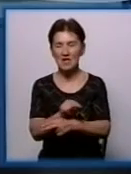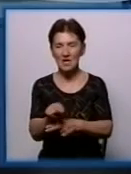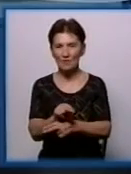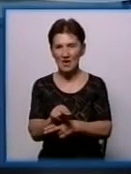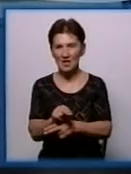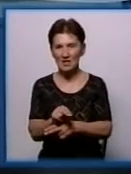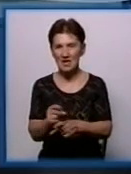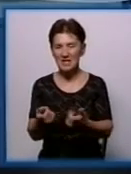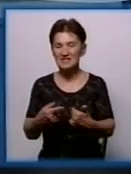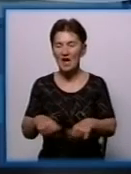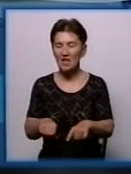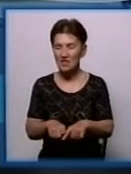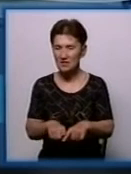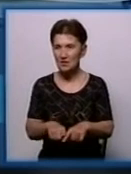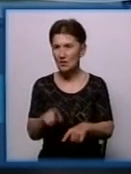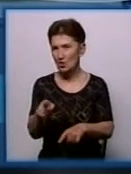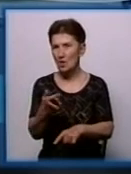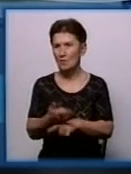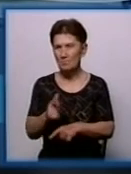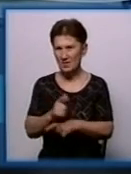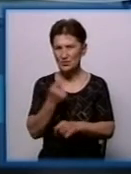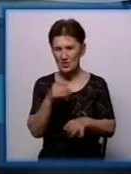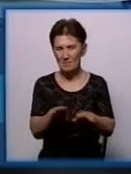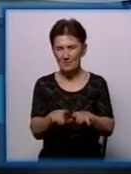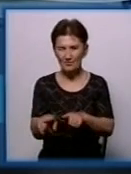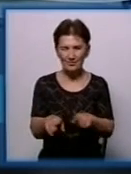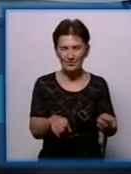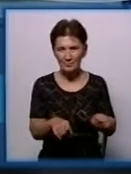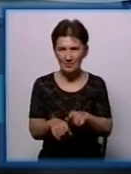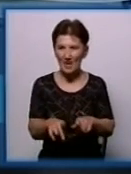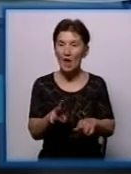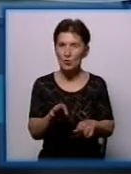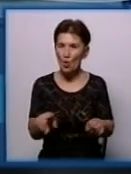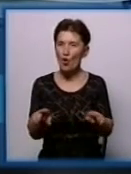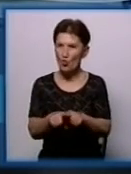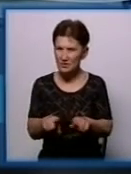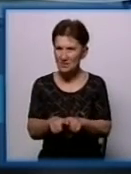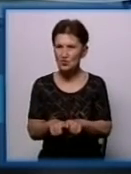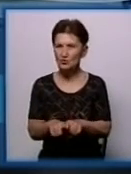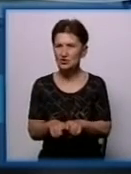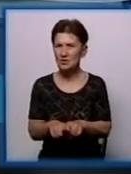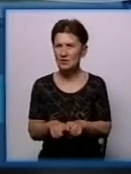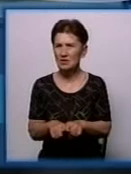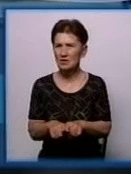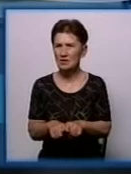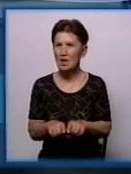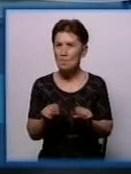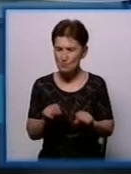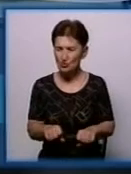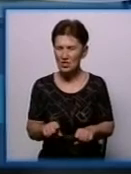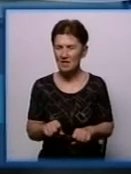заклади, більш вона подібна, але ж теж однозначно його назвати неможливо.